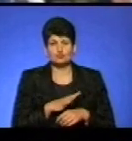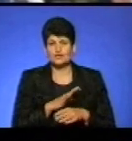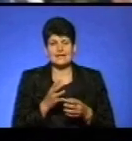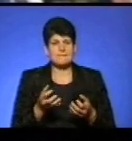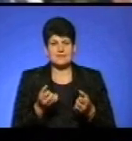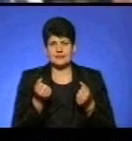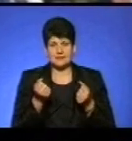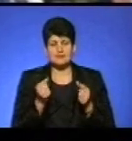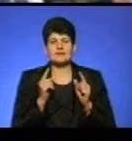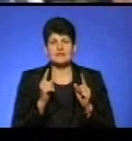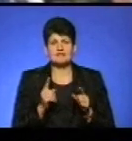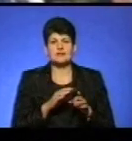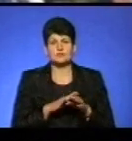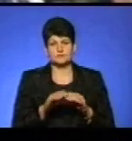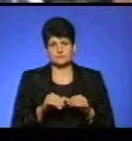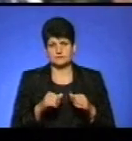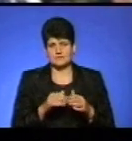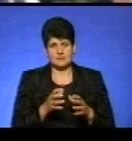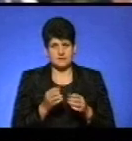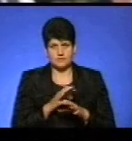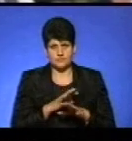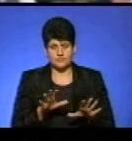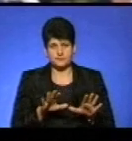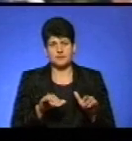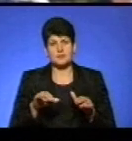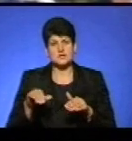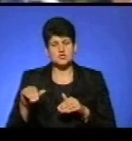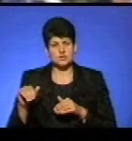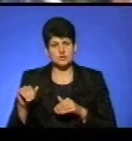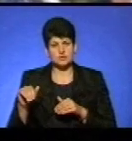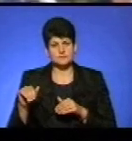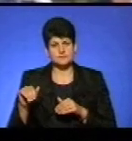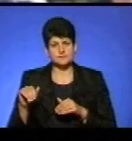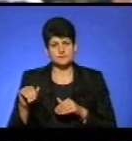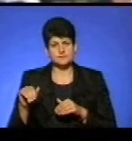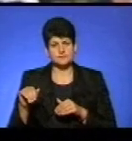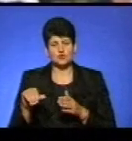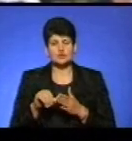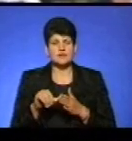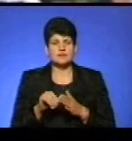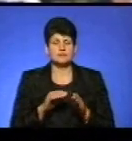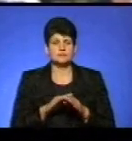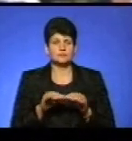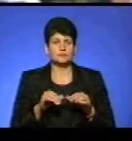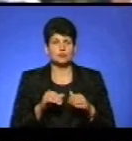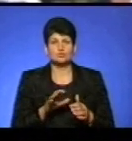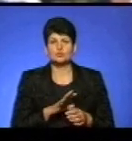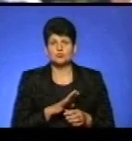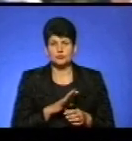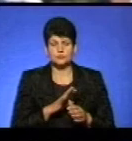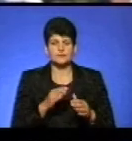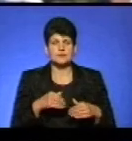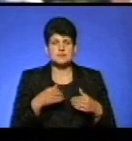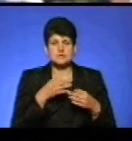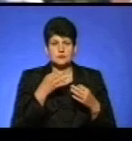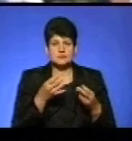підтримане, навіть на виконкомі. Пізніше до членів виконкому було донесено,